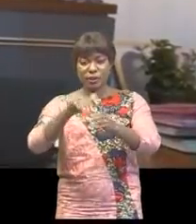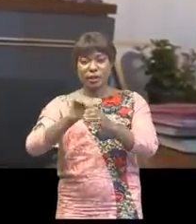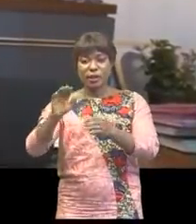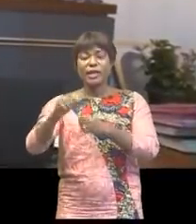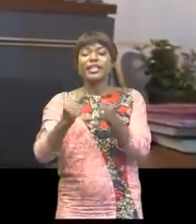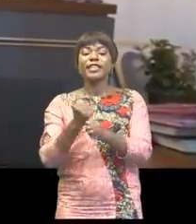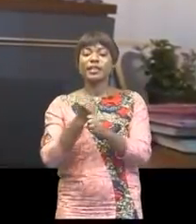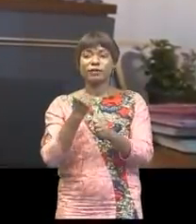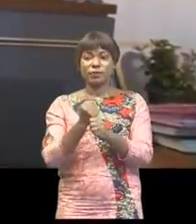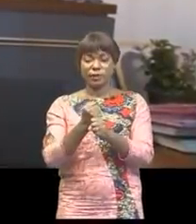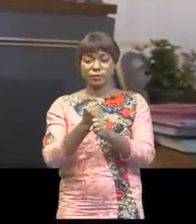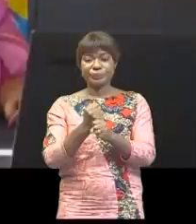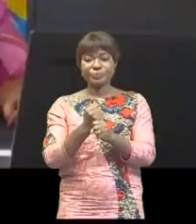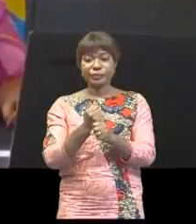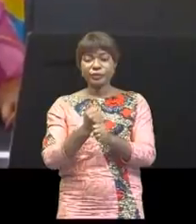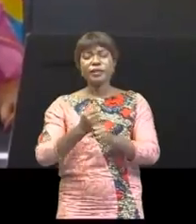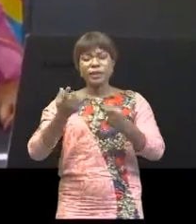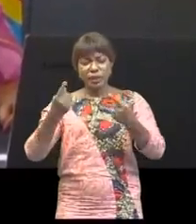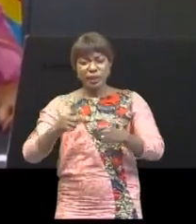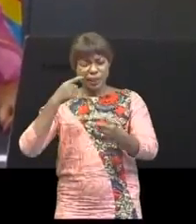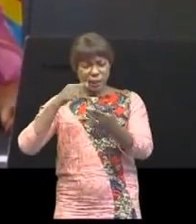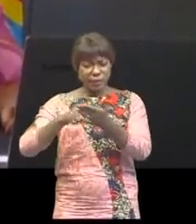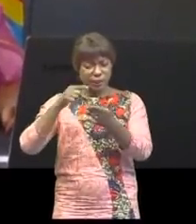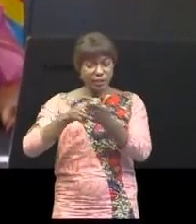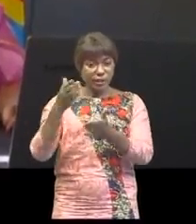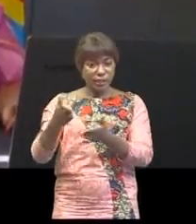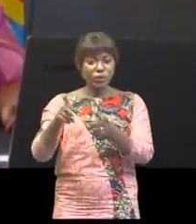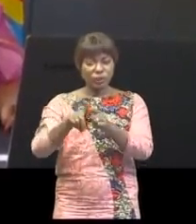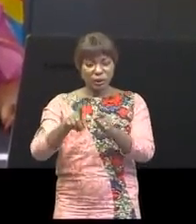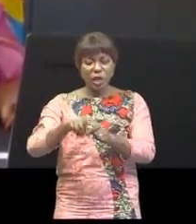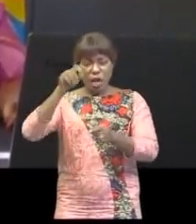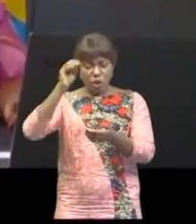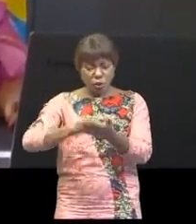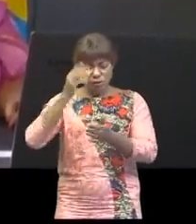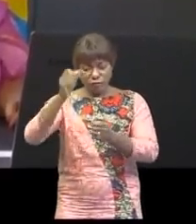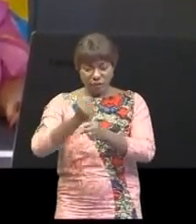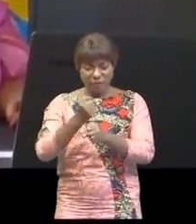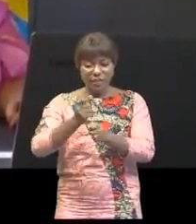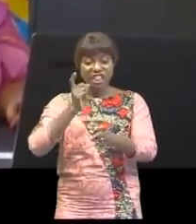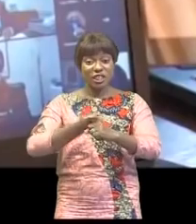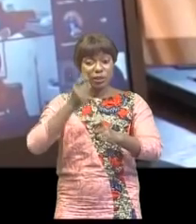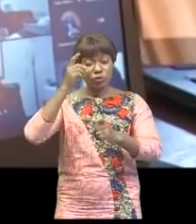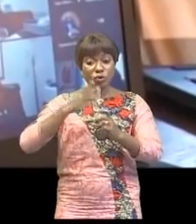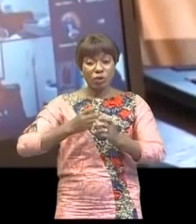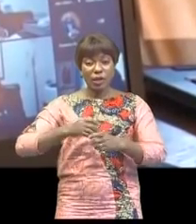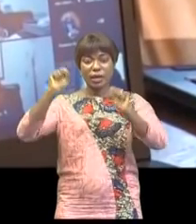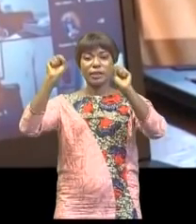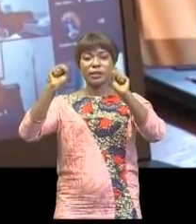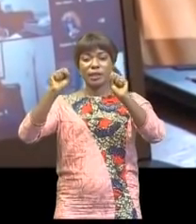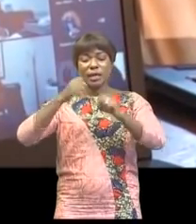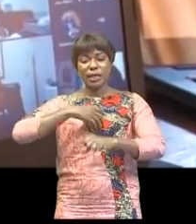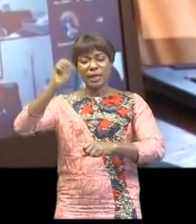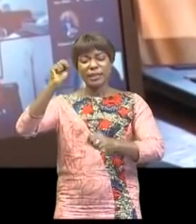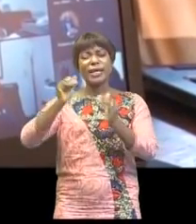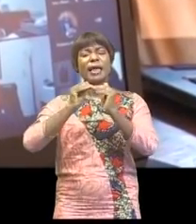opérations. Considérant qu'il y a encore du chemin à parcourir pour parvenir au rétablissement total